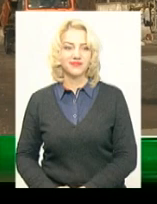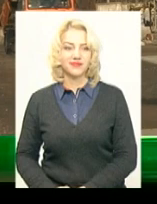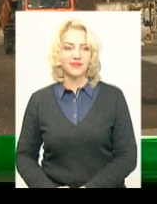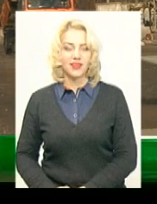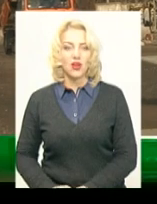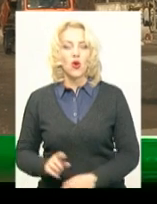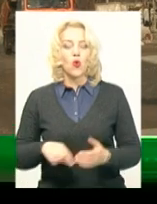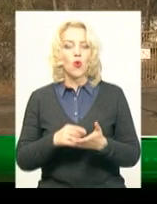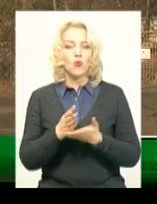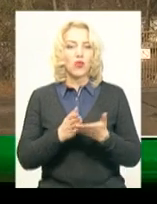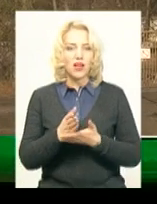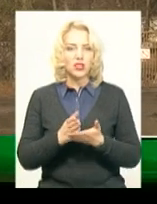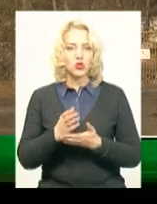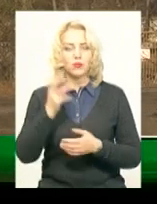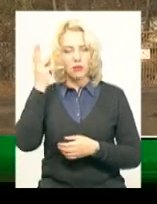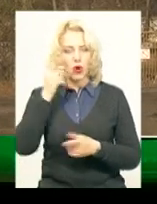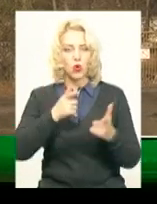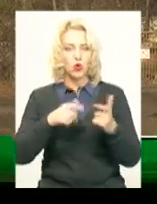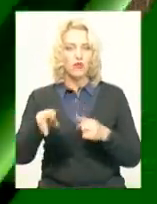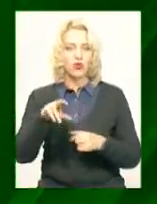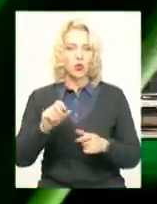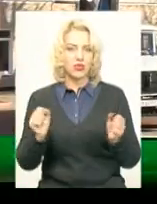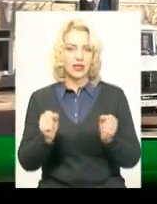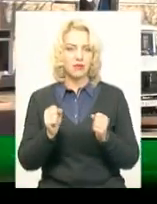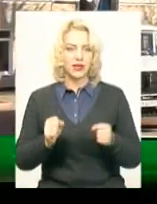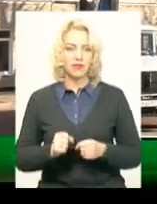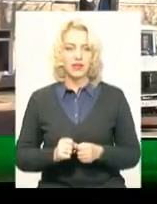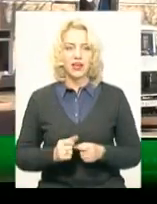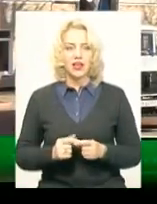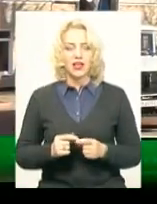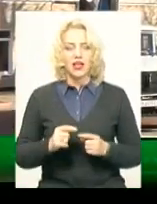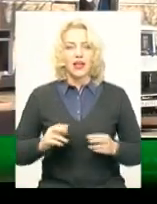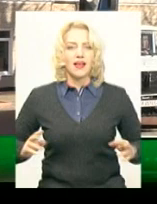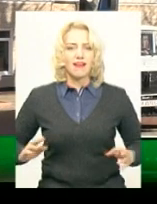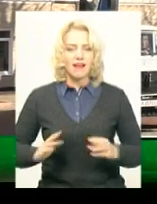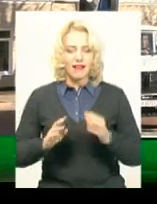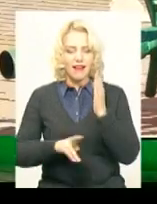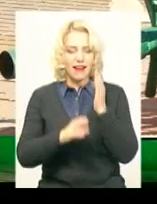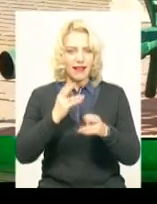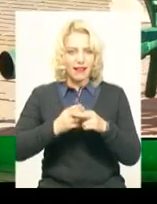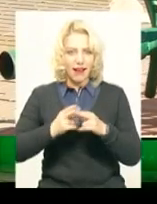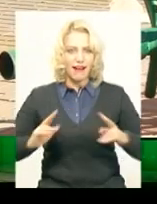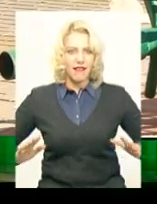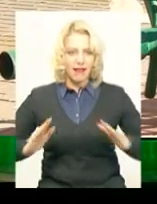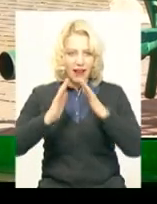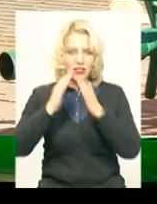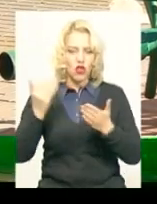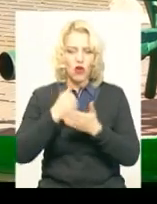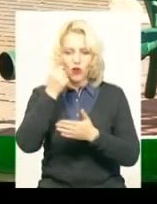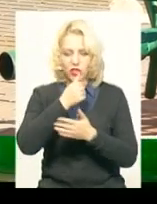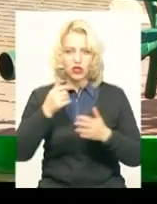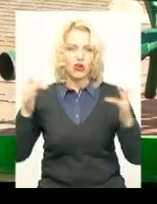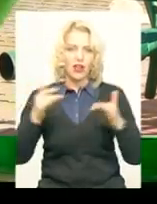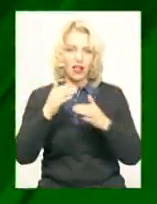Комунальні служби Хмельницького готові до зими. Каркас новорічної ялинки продовжують монтувати на Проскурівській обласного